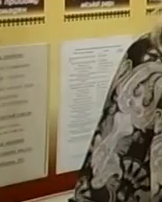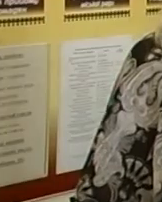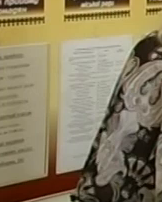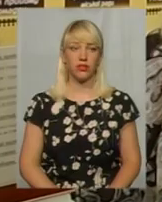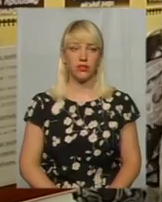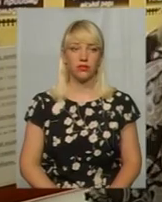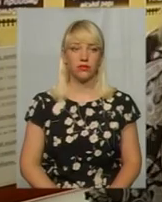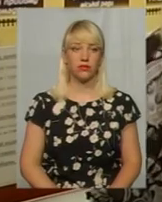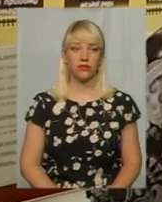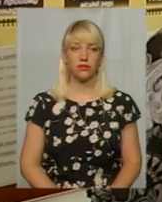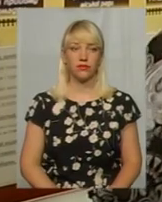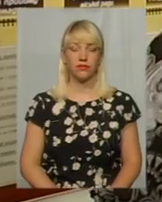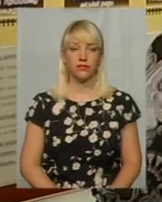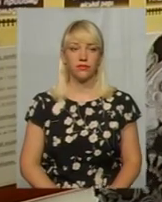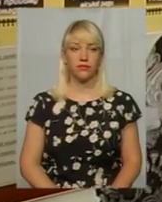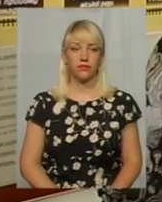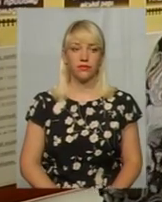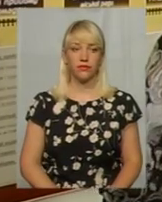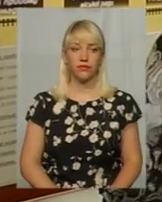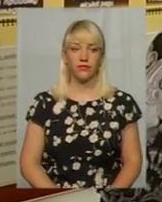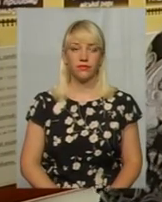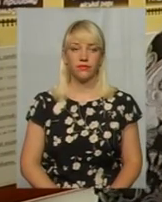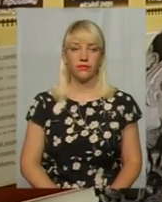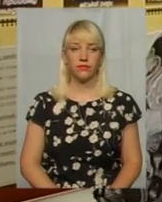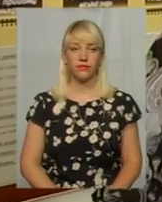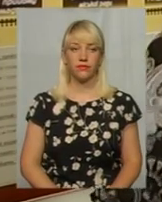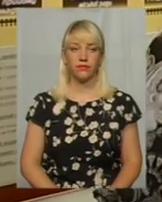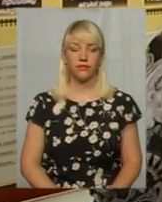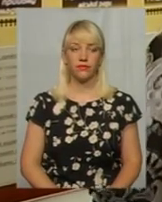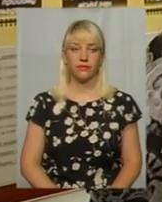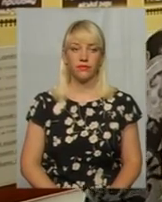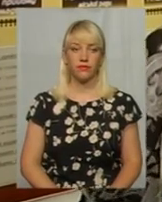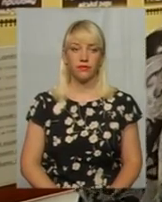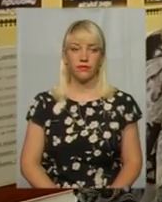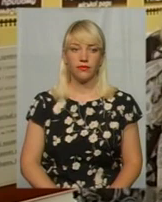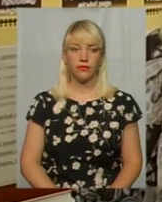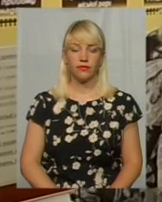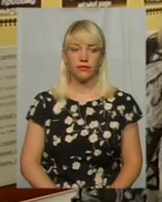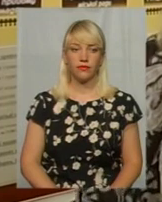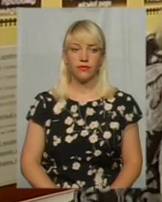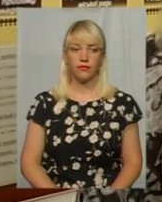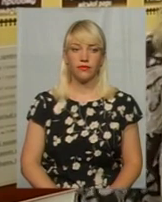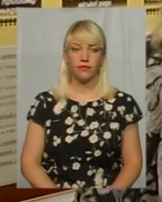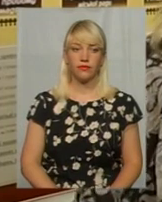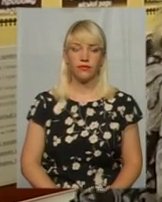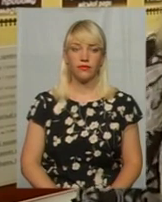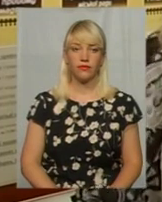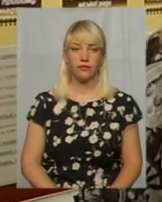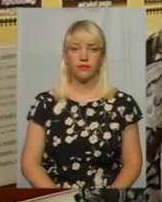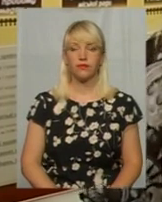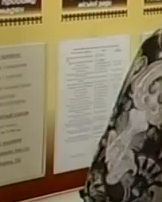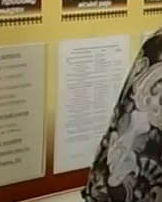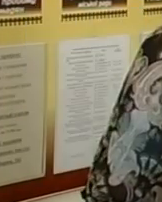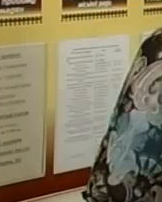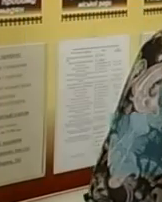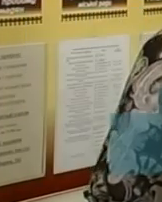Якщо це атракціони такі механічні, то вони обов'язково, всі мають